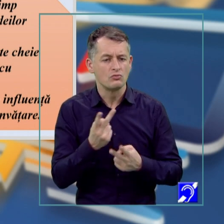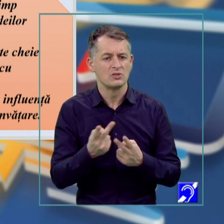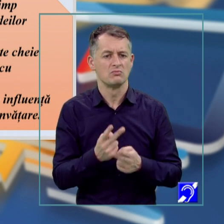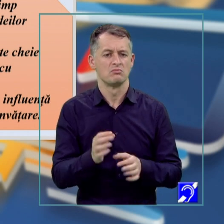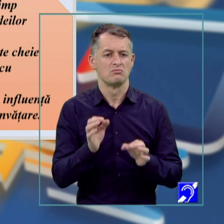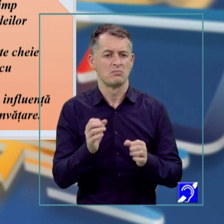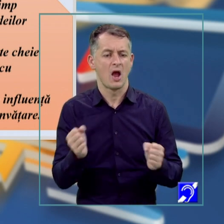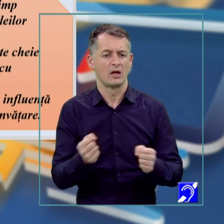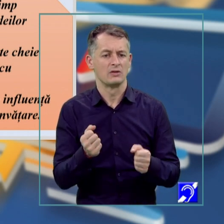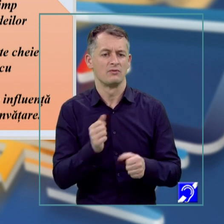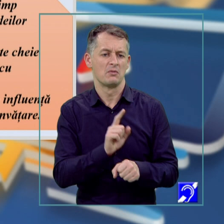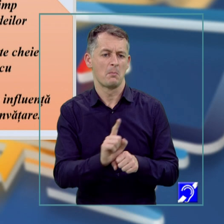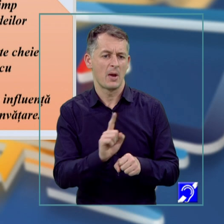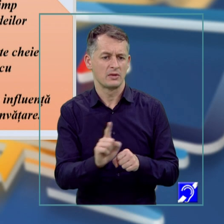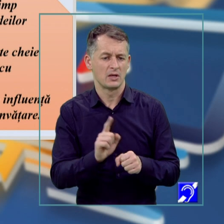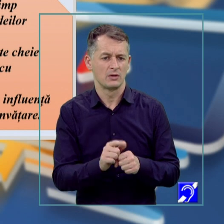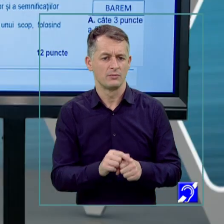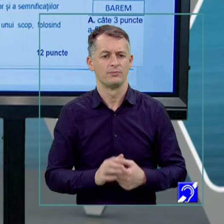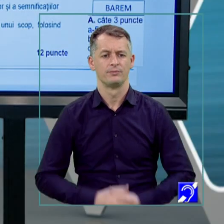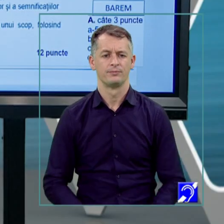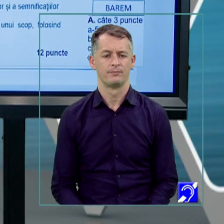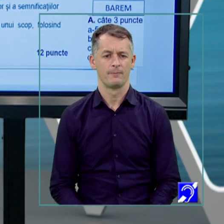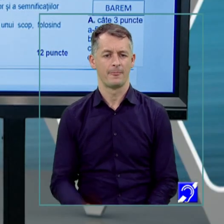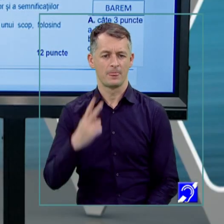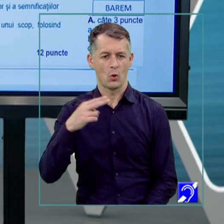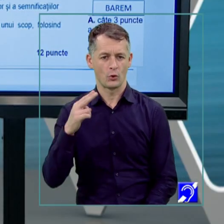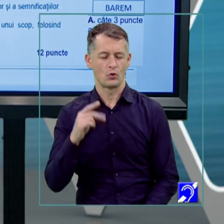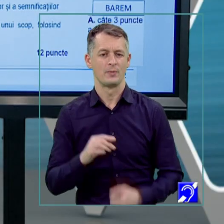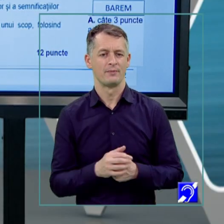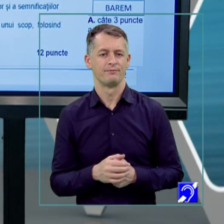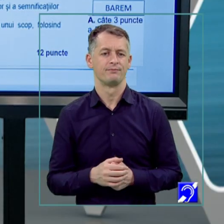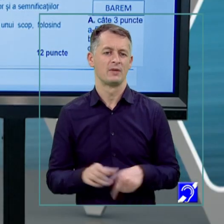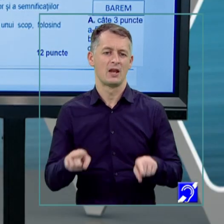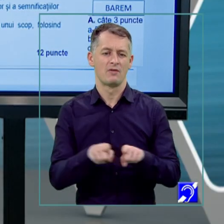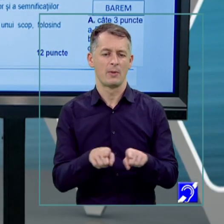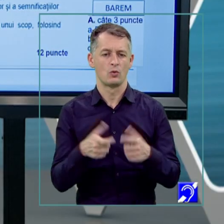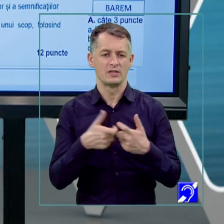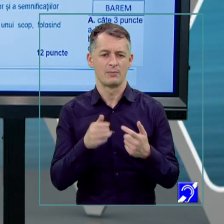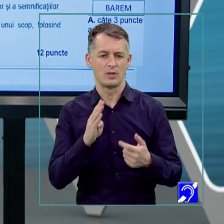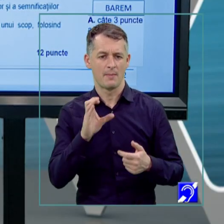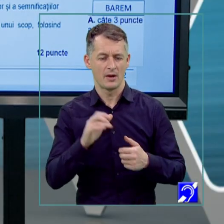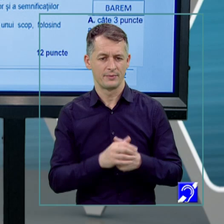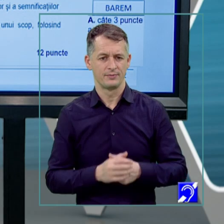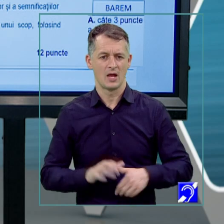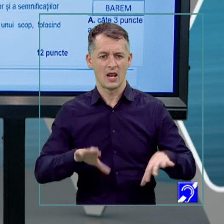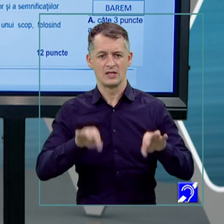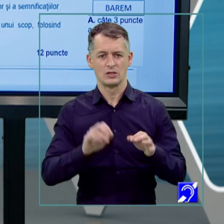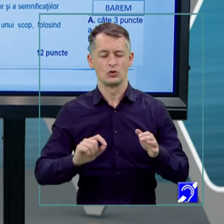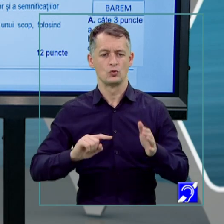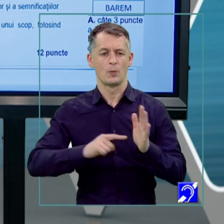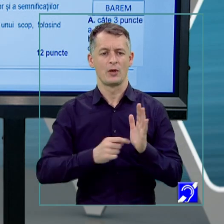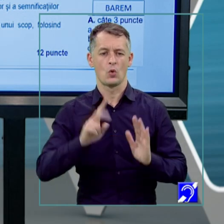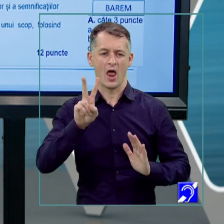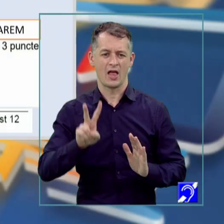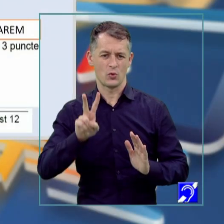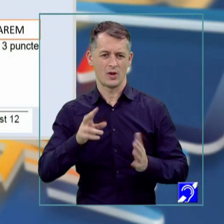stabilim repere, sistematizăm cunoștințele. Continuăm cu un subiect de bacalaureat. Am ales subiectul al 2-lea de bacalaureat.